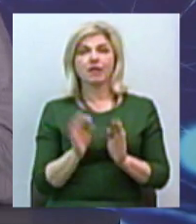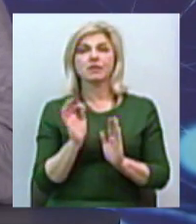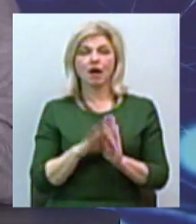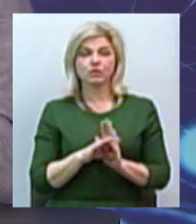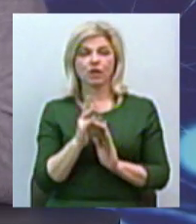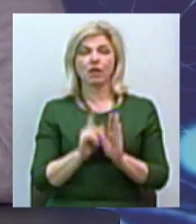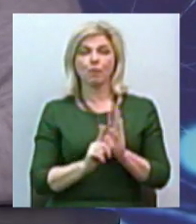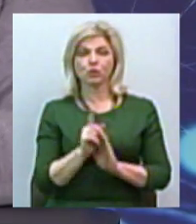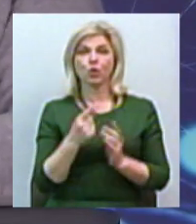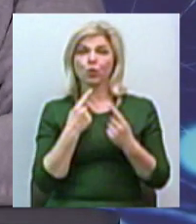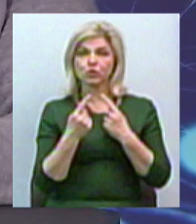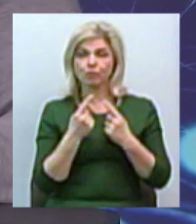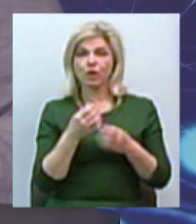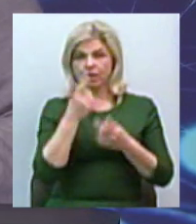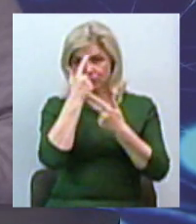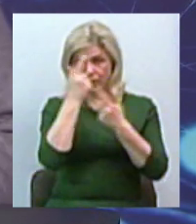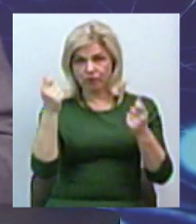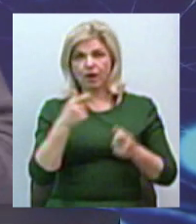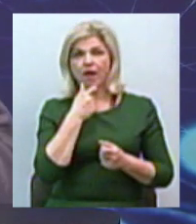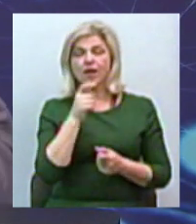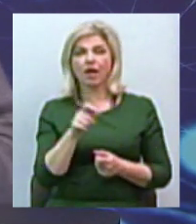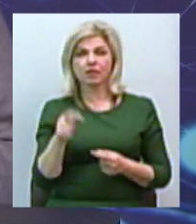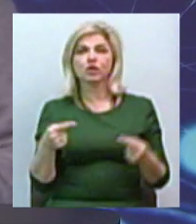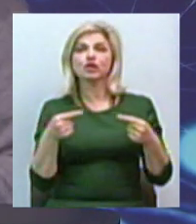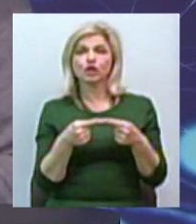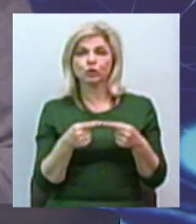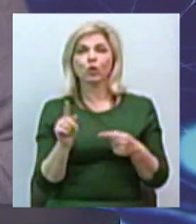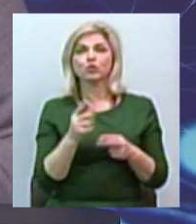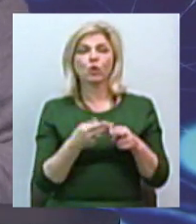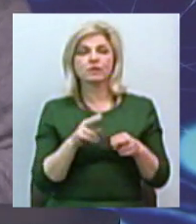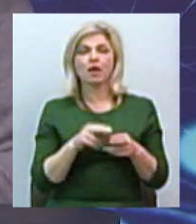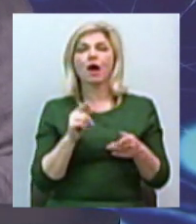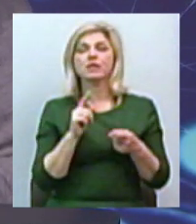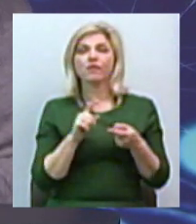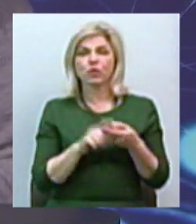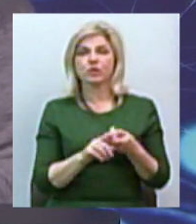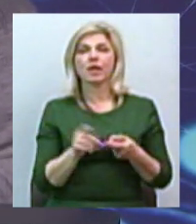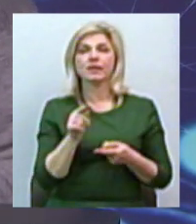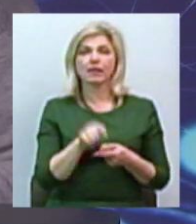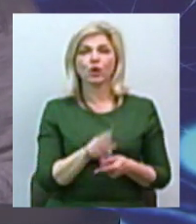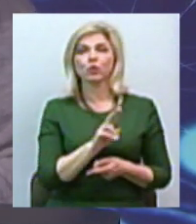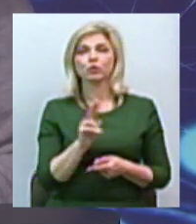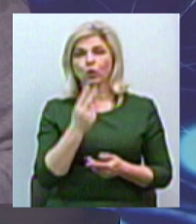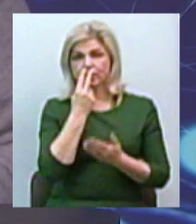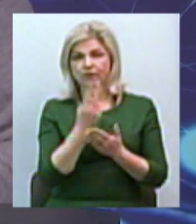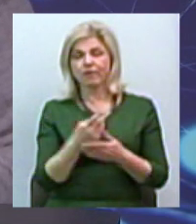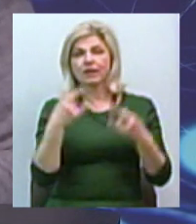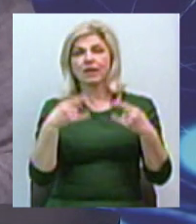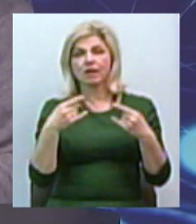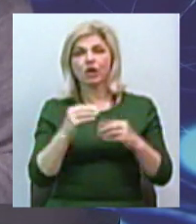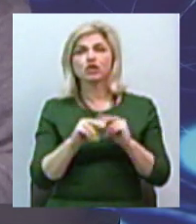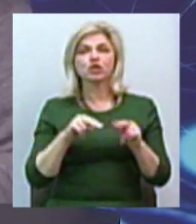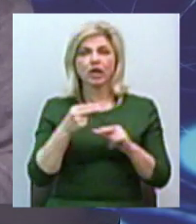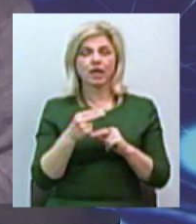розмови скажемо нашим глядачам чітко, що це торкається тих, хто дивиться телебачення через